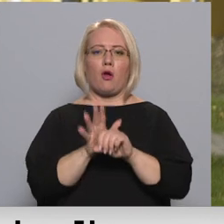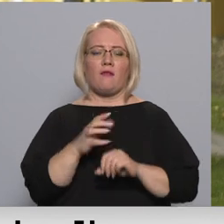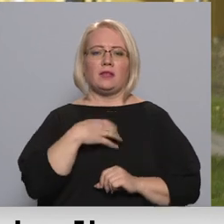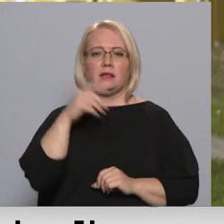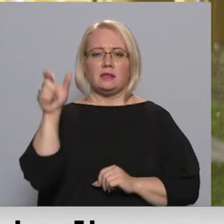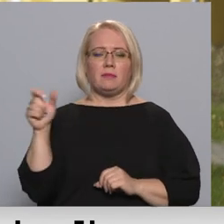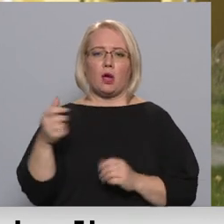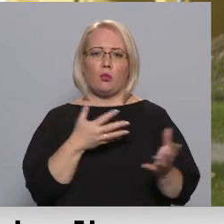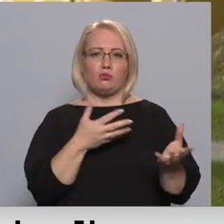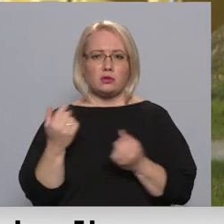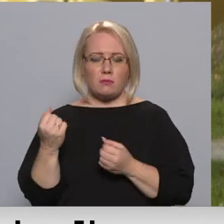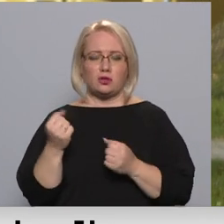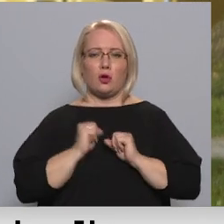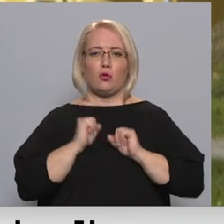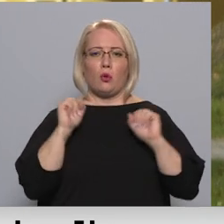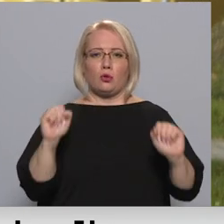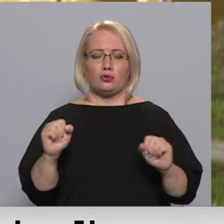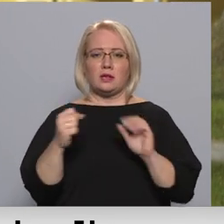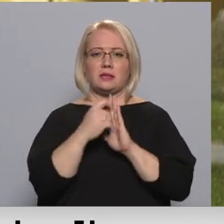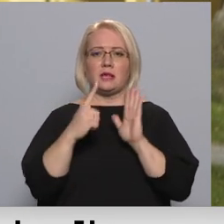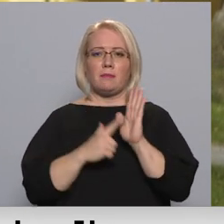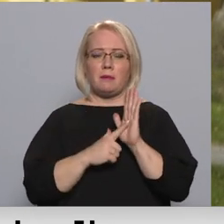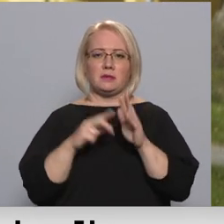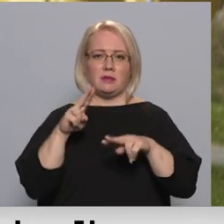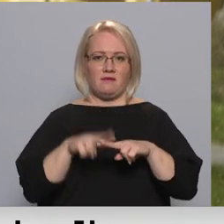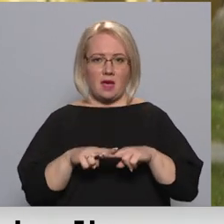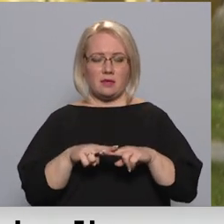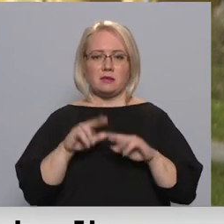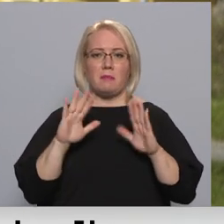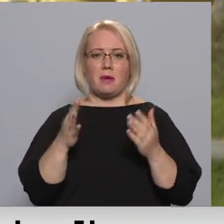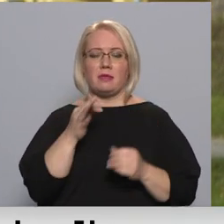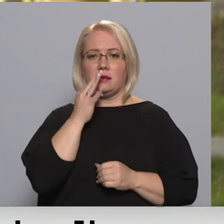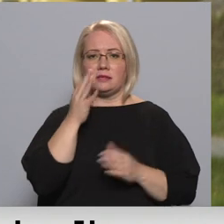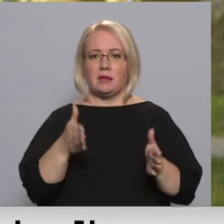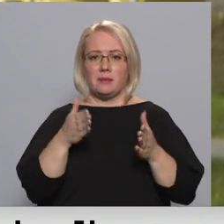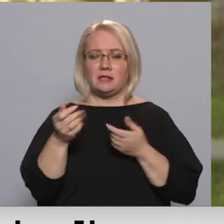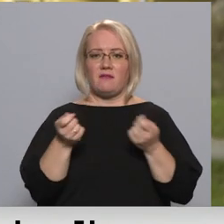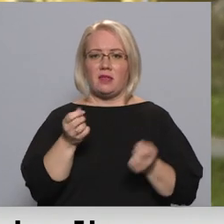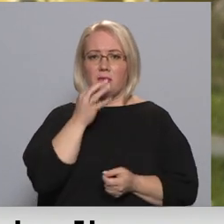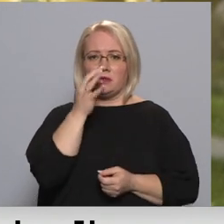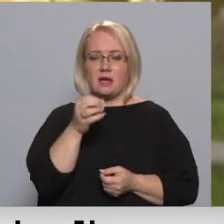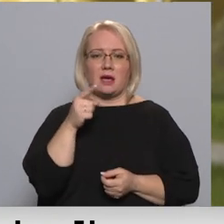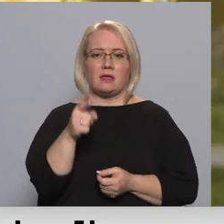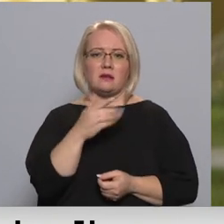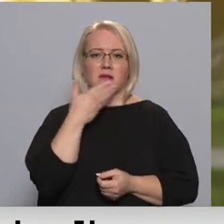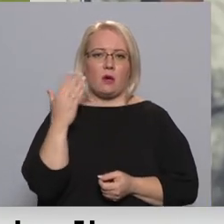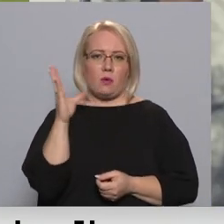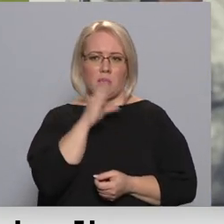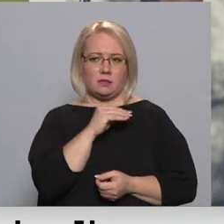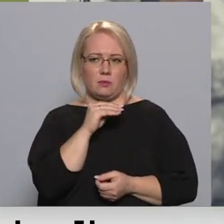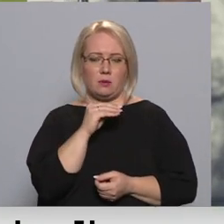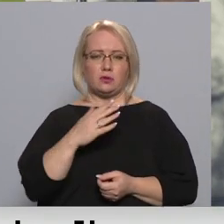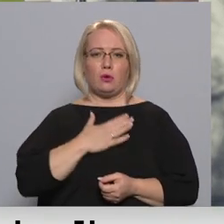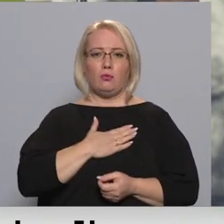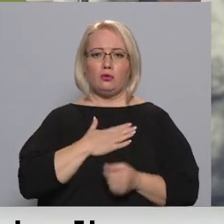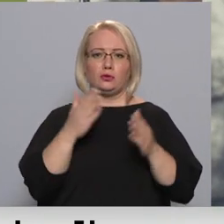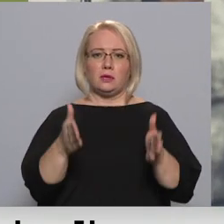pacientu uzņemšana, nodrošinot 17 gultas vietas. Taču kāds ir slimnīcas vadība, tas nesot iespējams. Mūsu